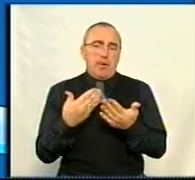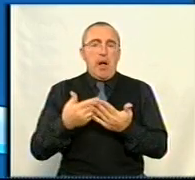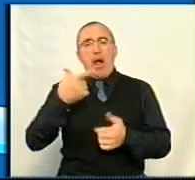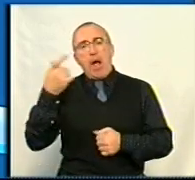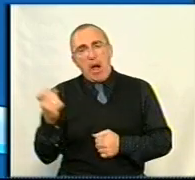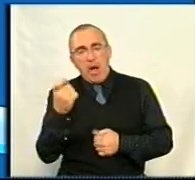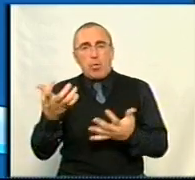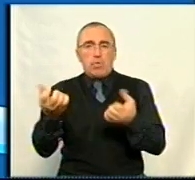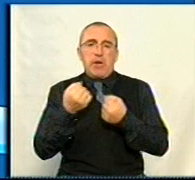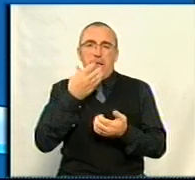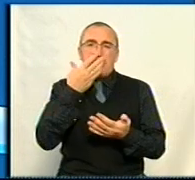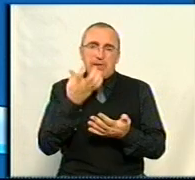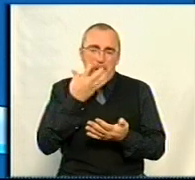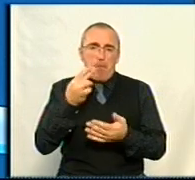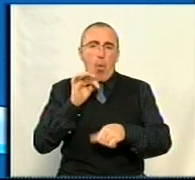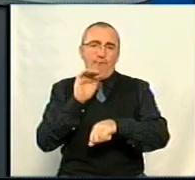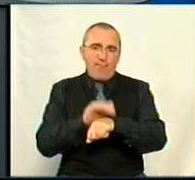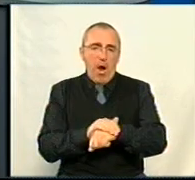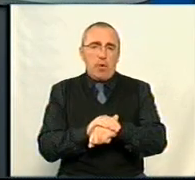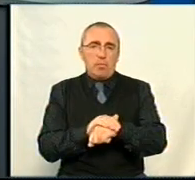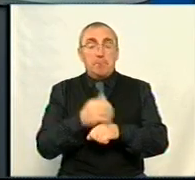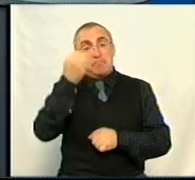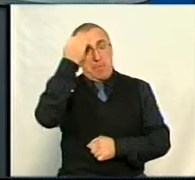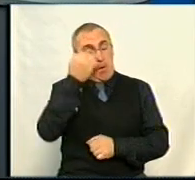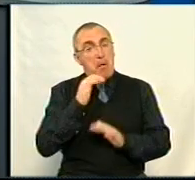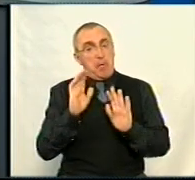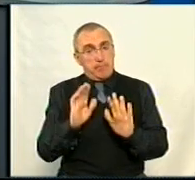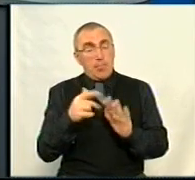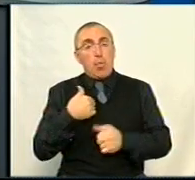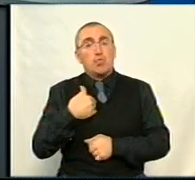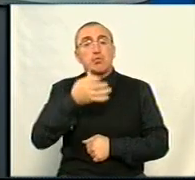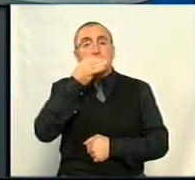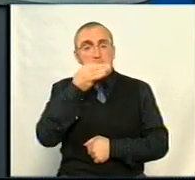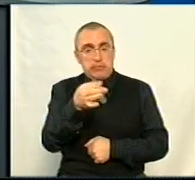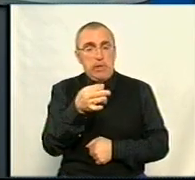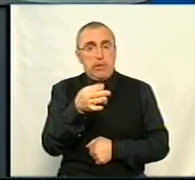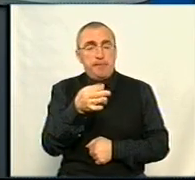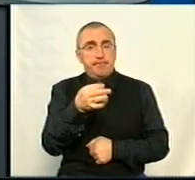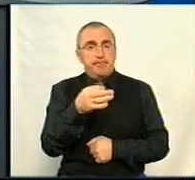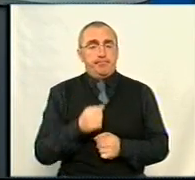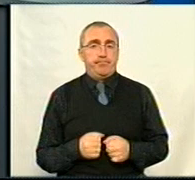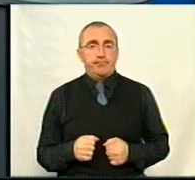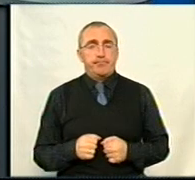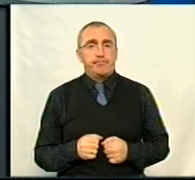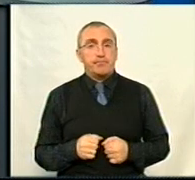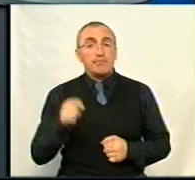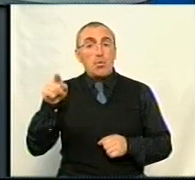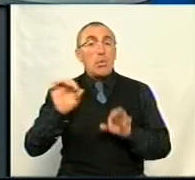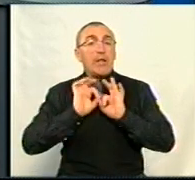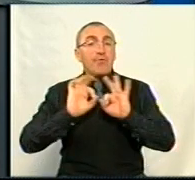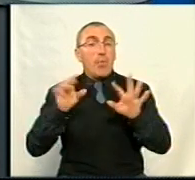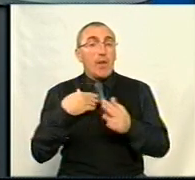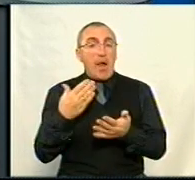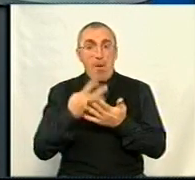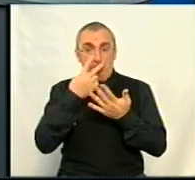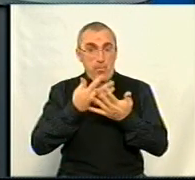газ, отримання тепла, по факту? Дякую. Я хочу сказати, що ту інформацію, яку